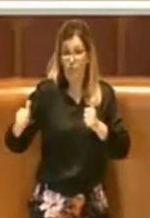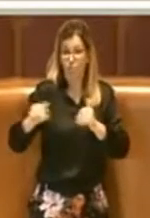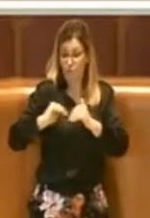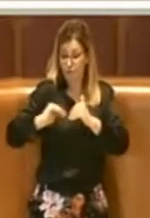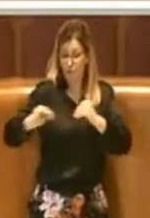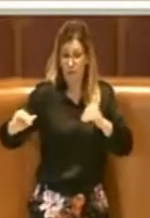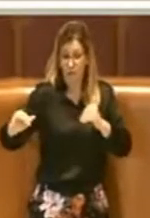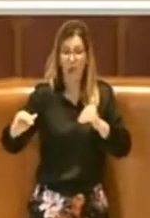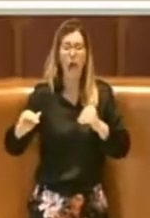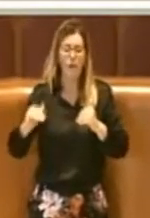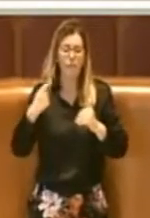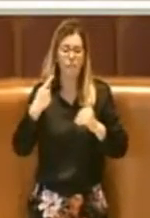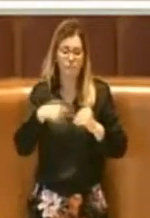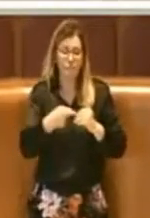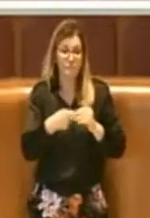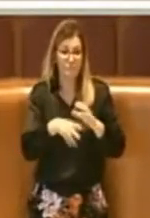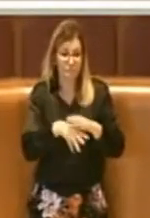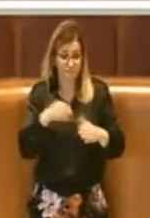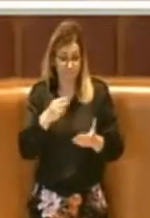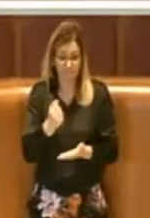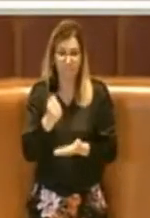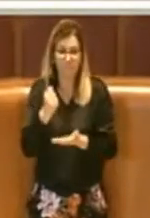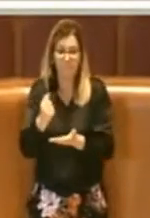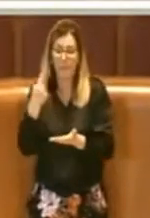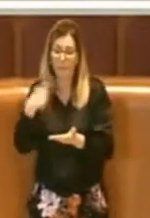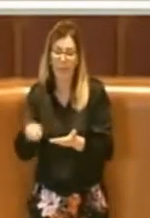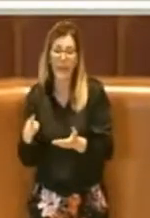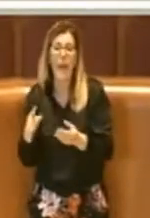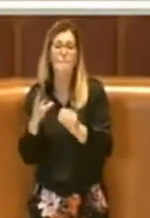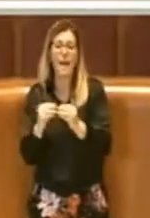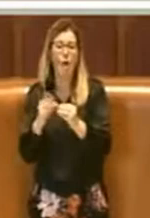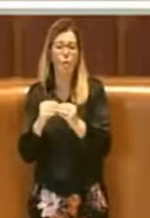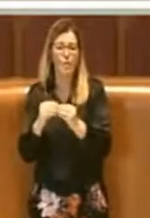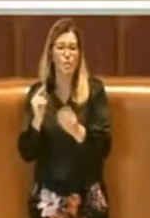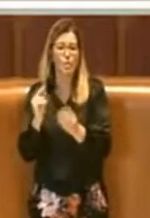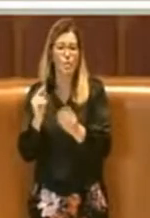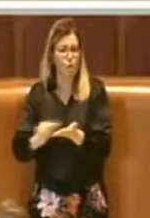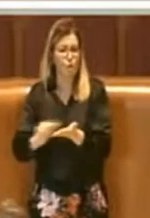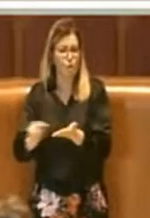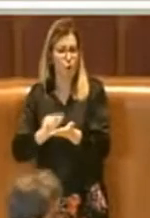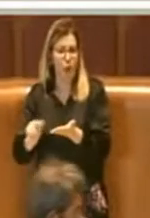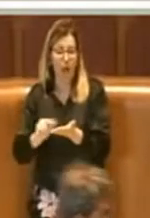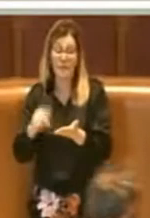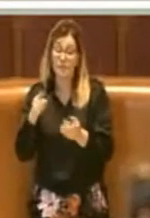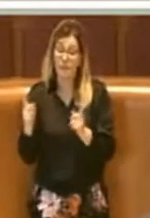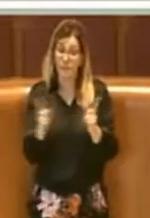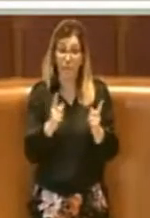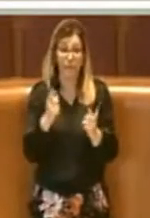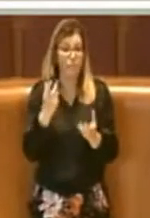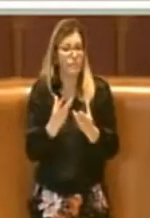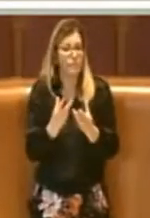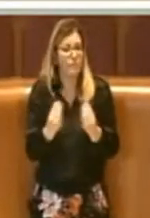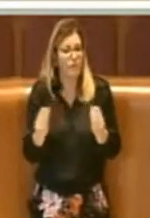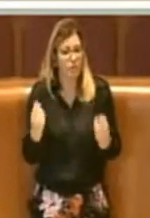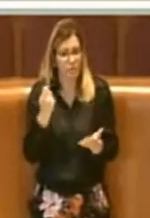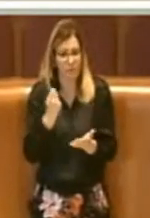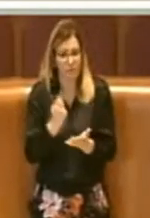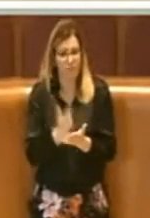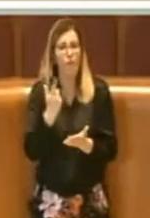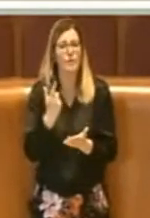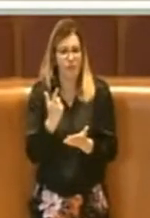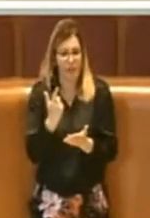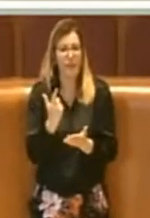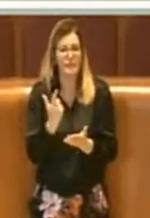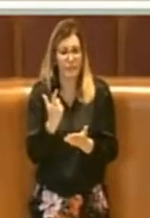mettere i fondi sulla manutenzione scolastica in questo momento tanto importante per il bene proprio